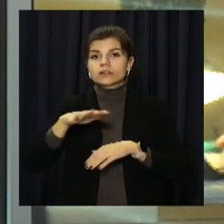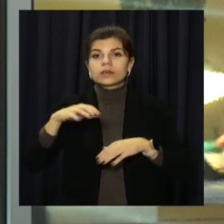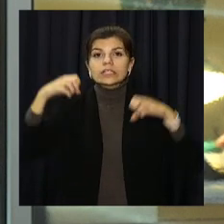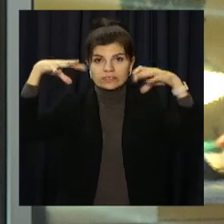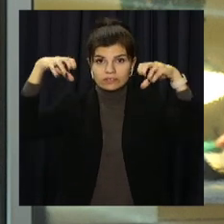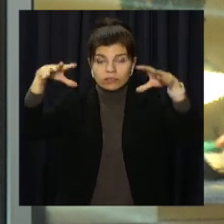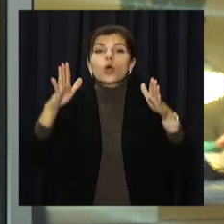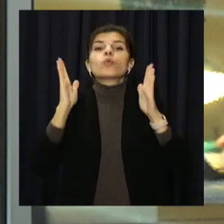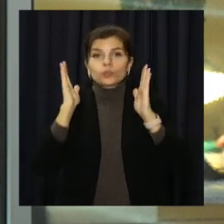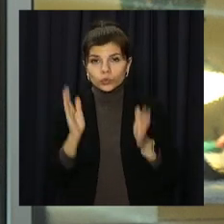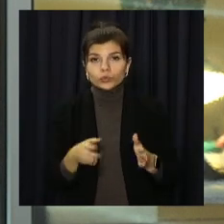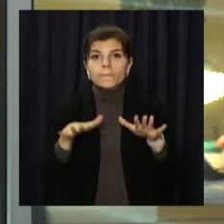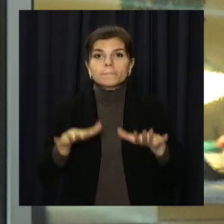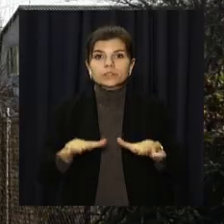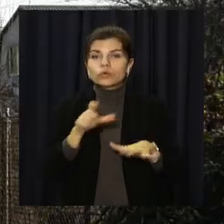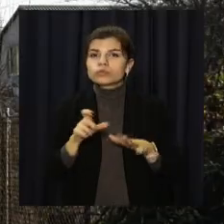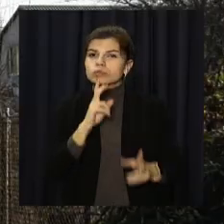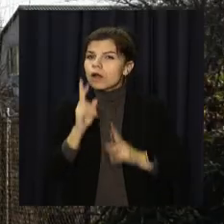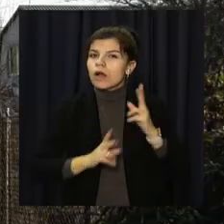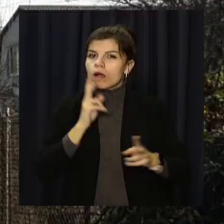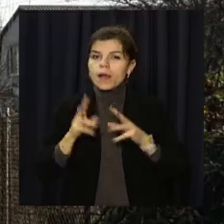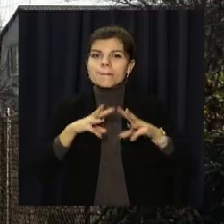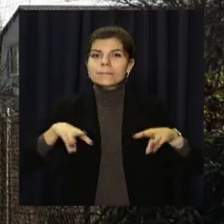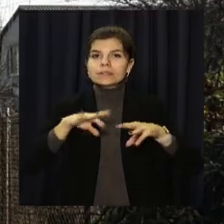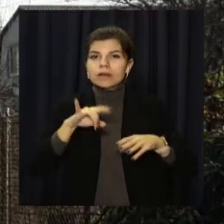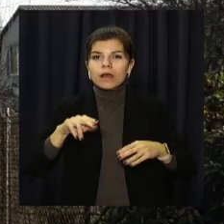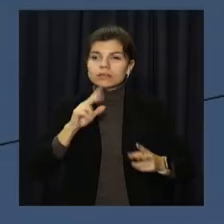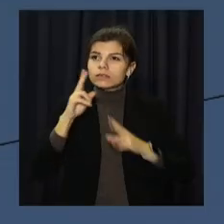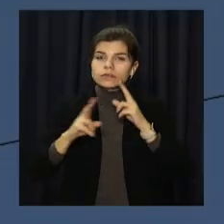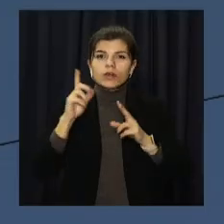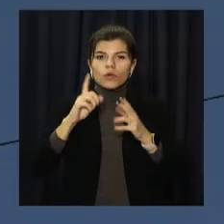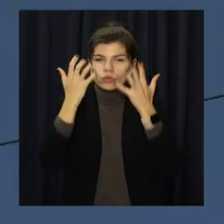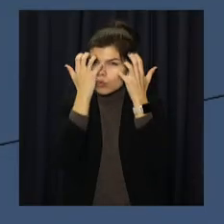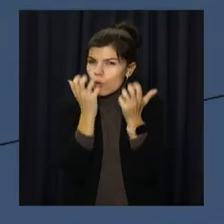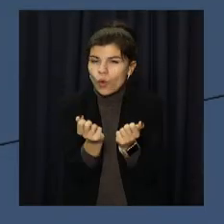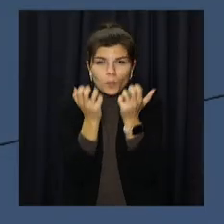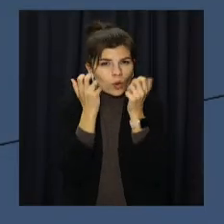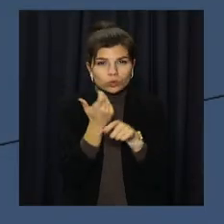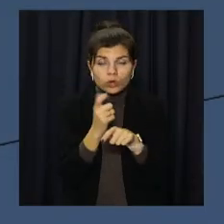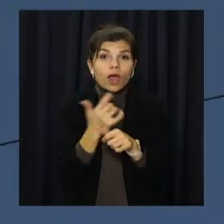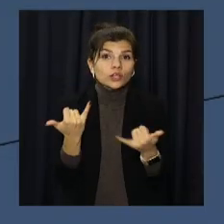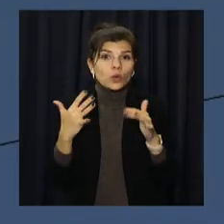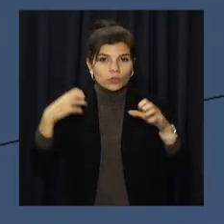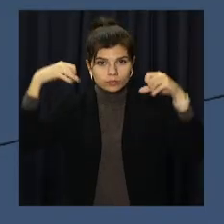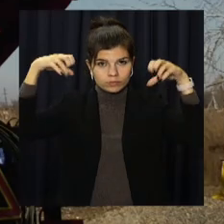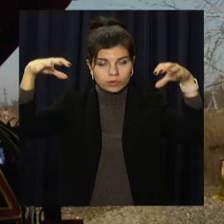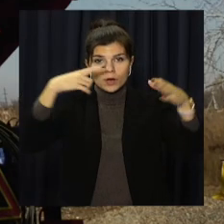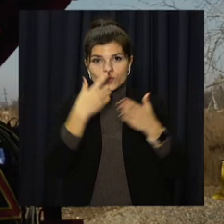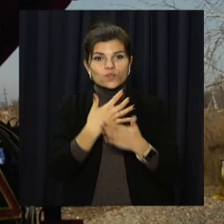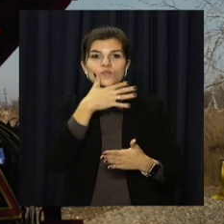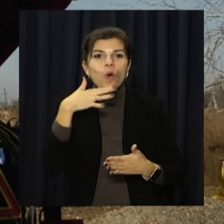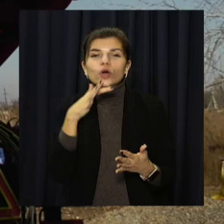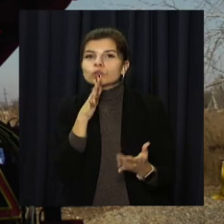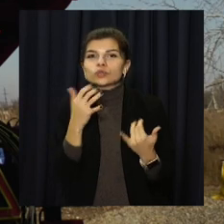вуличне освітлення. Місцеві скаржилися до міськради, що роками потопали у пітьмі. Тепер тут сяятимуть понад два десятки